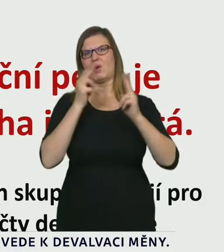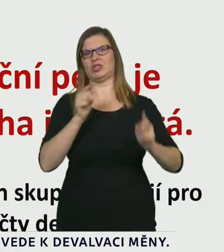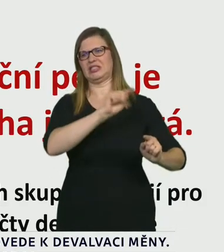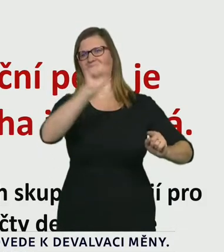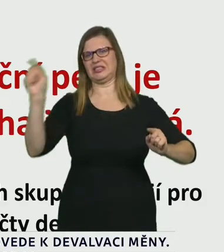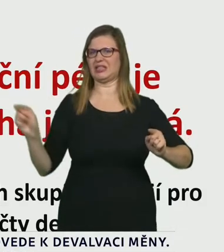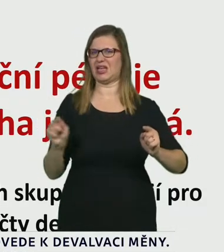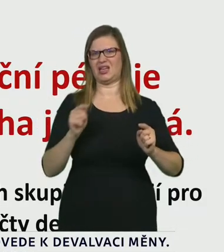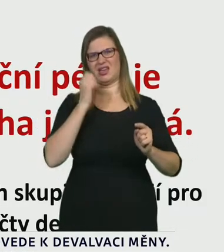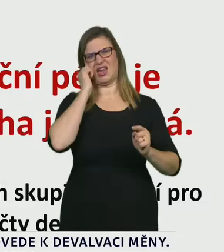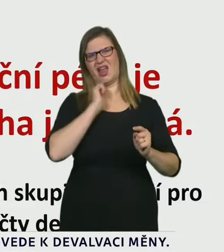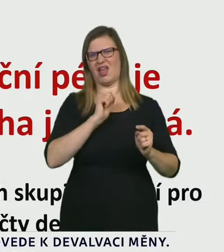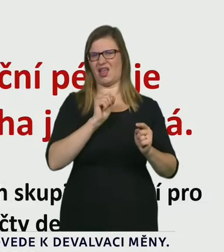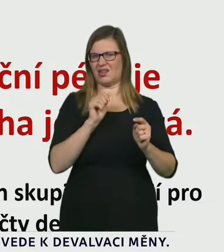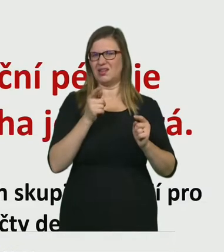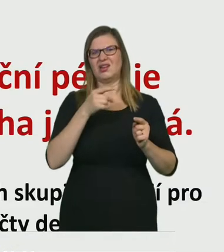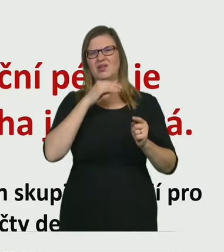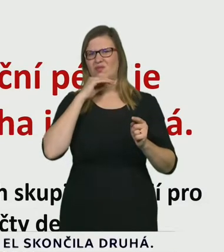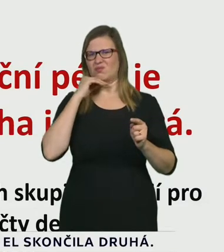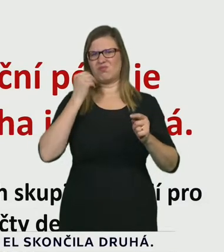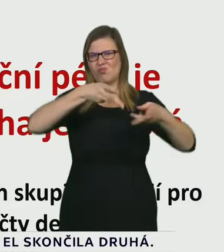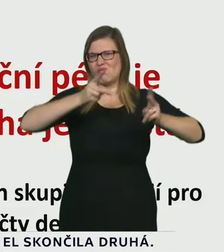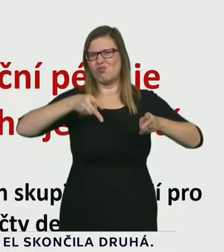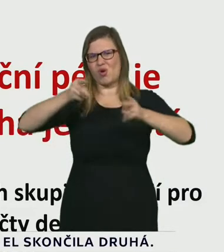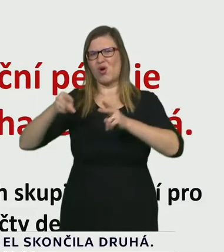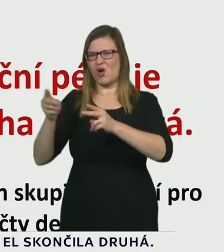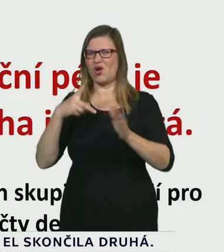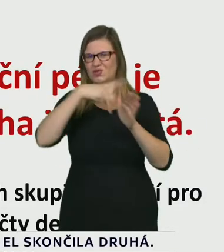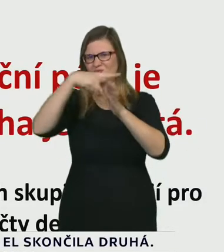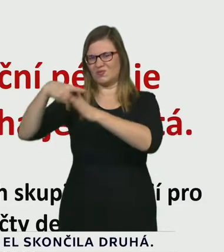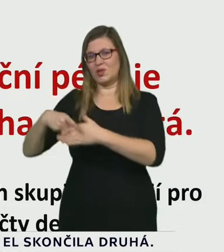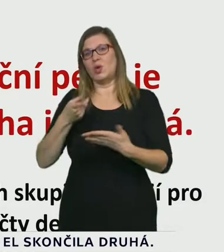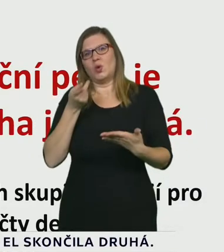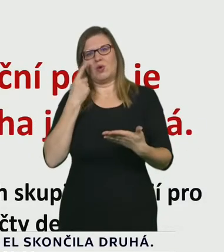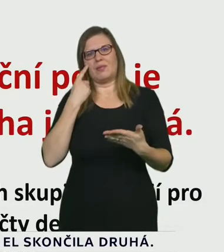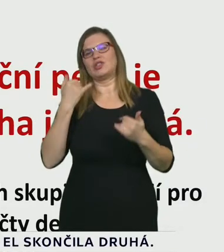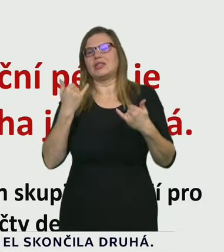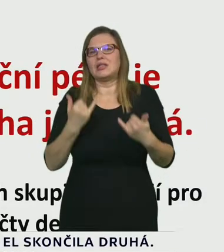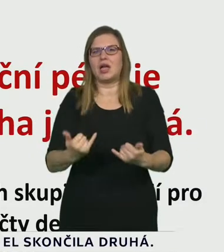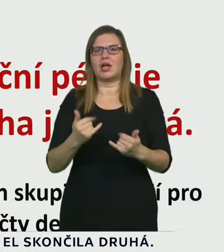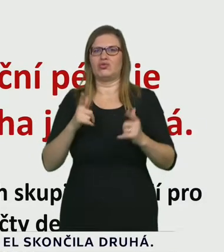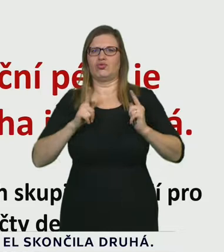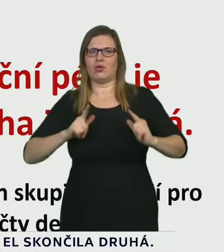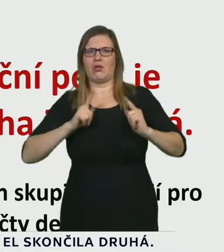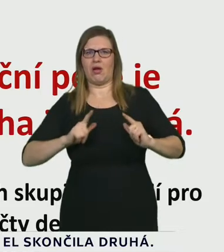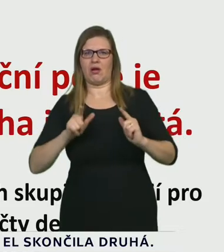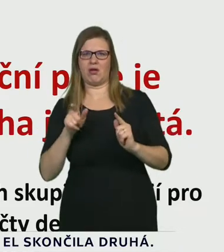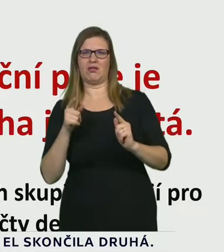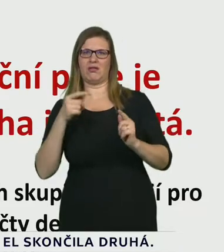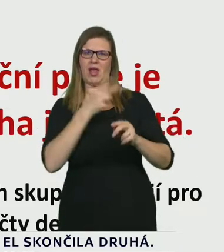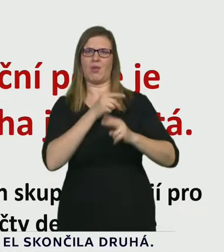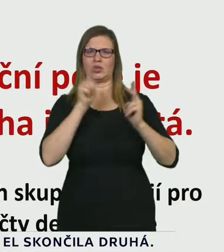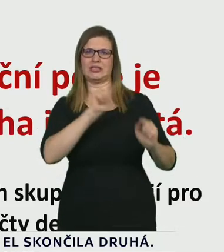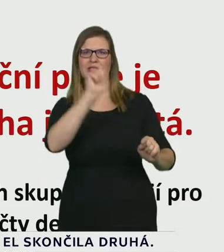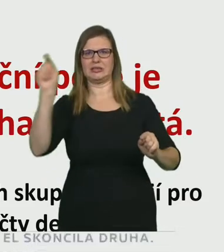proto chci zdůraznit, že vývoj potřeby té nemocniční péče je v tuto chvíli ve velmi rizikovém stavu a